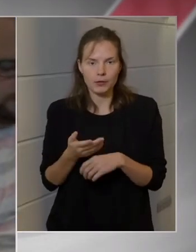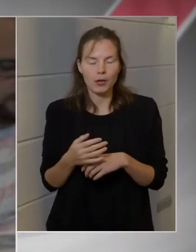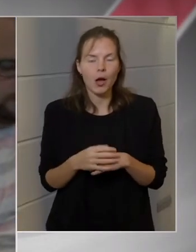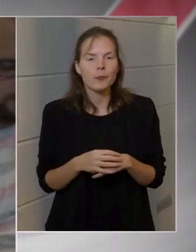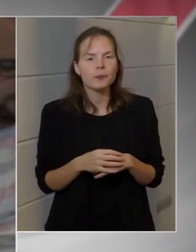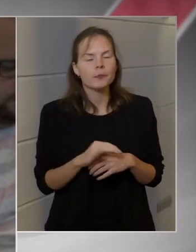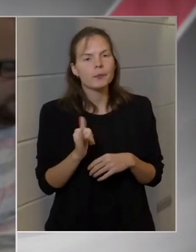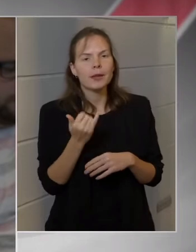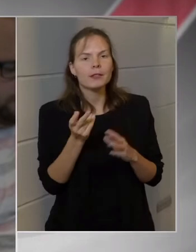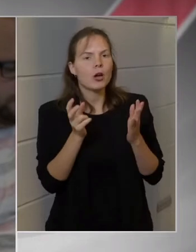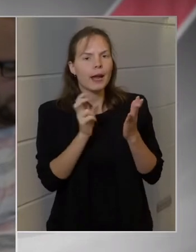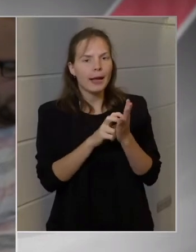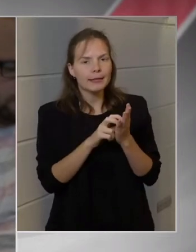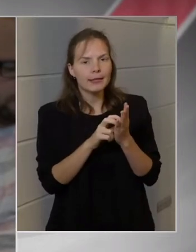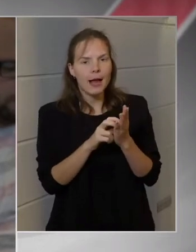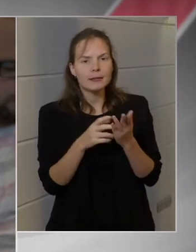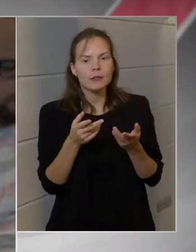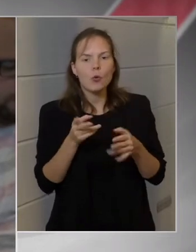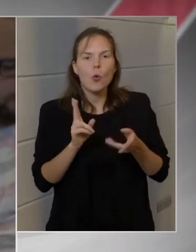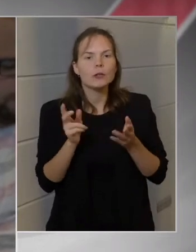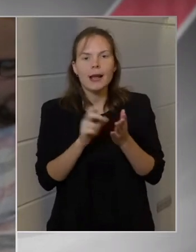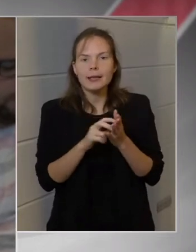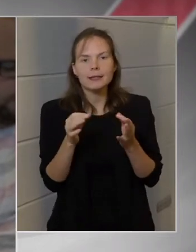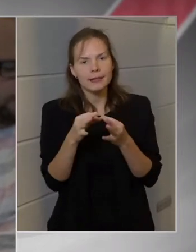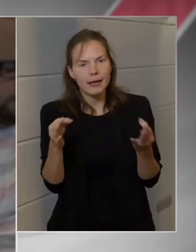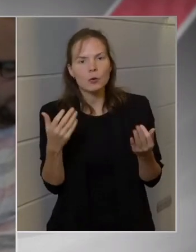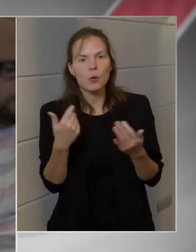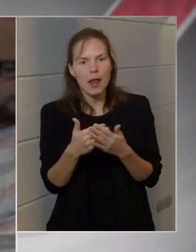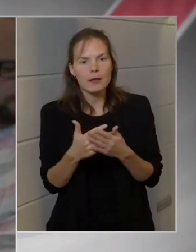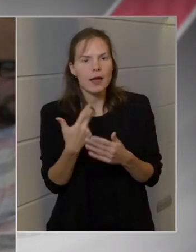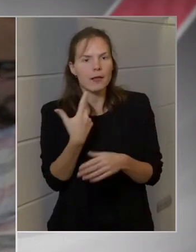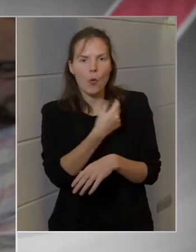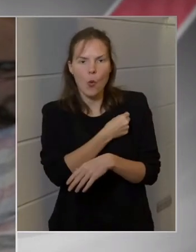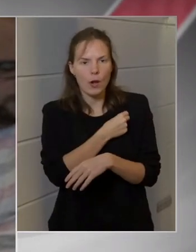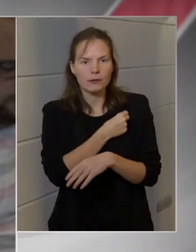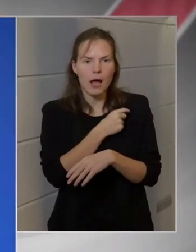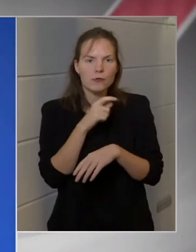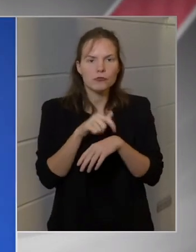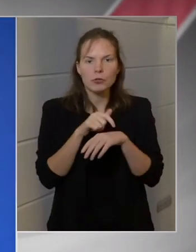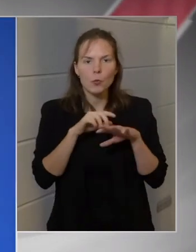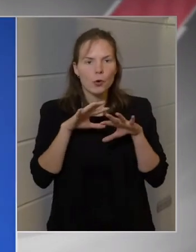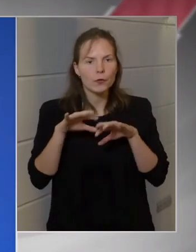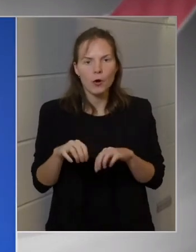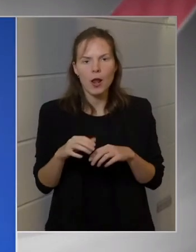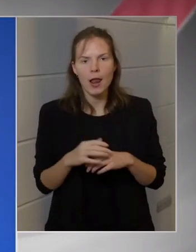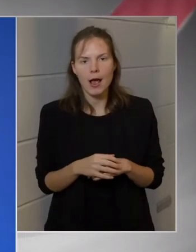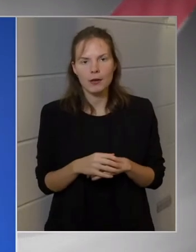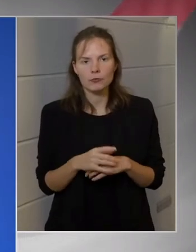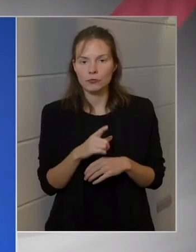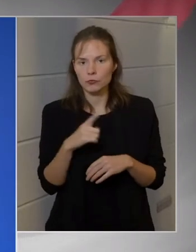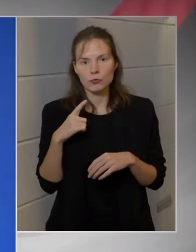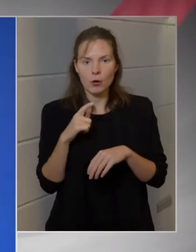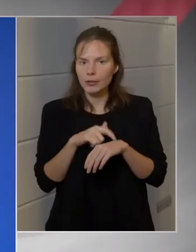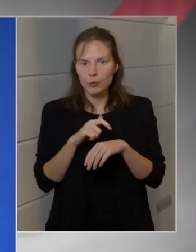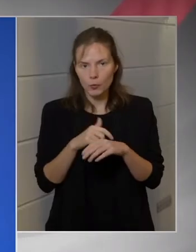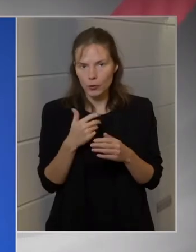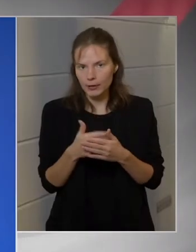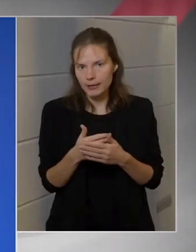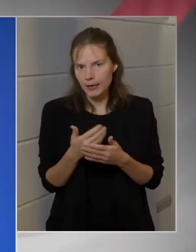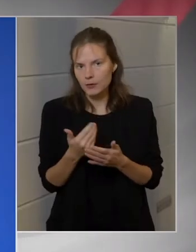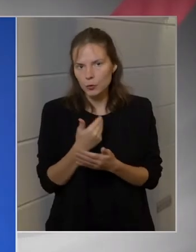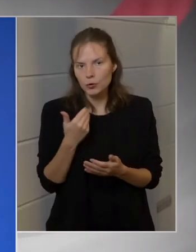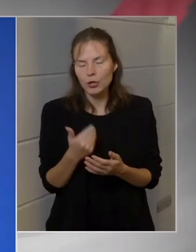És a regisztráció, hogy regisztrációnél kül lehessen oltásra jelentkezni, csak időpont legyen szükséges?